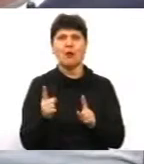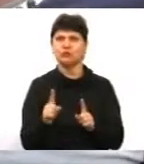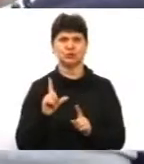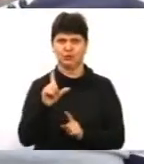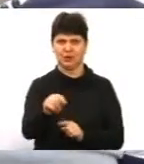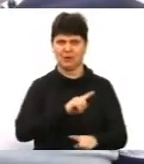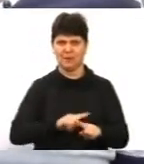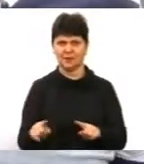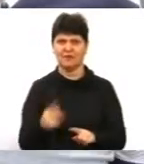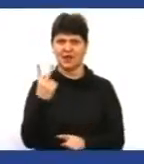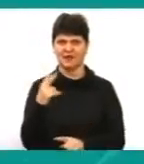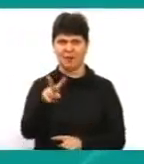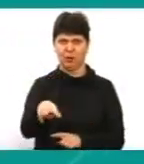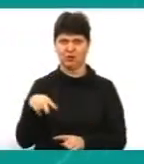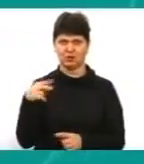Дві полоси.